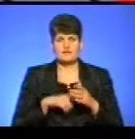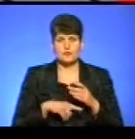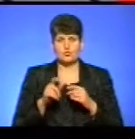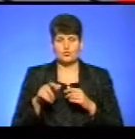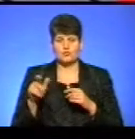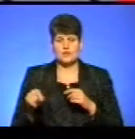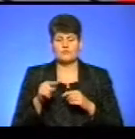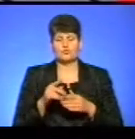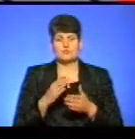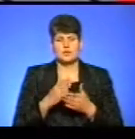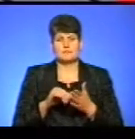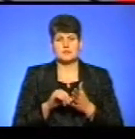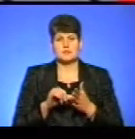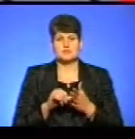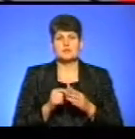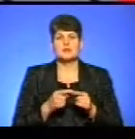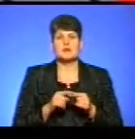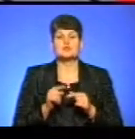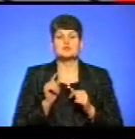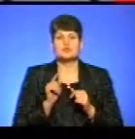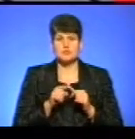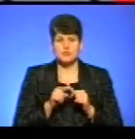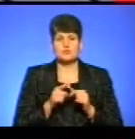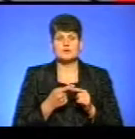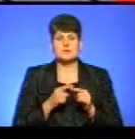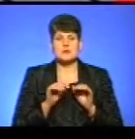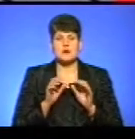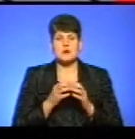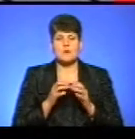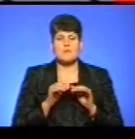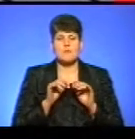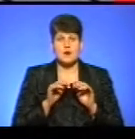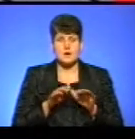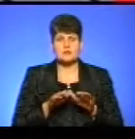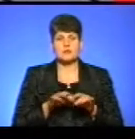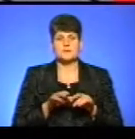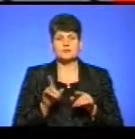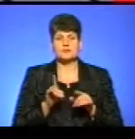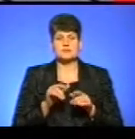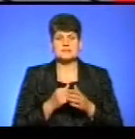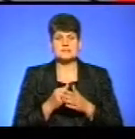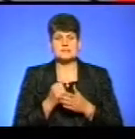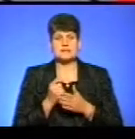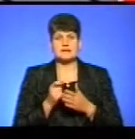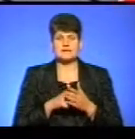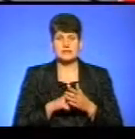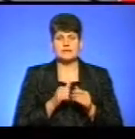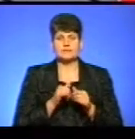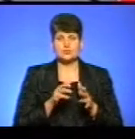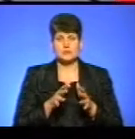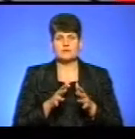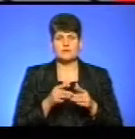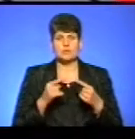воно є присутнє, і саме для того, до речі, не тільки ця кампанія, а саме для того, щоб закріпити і унеможливити будь-які